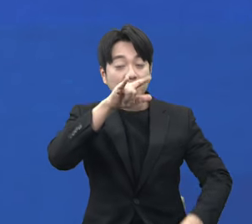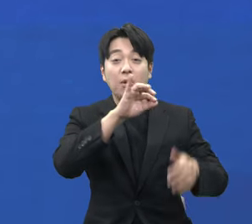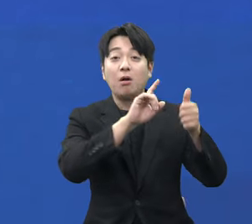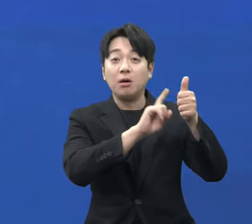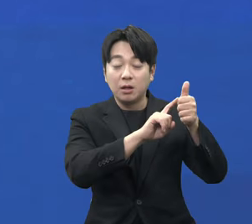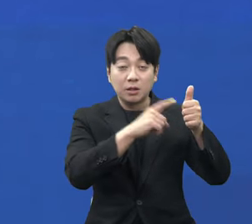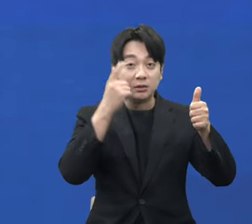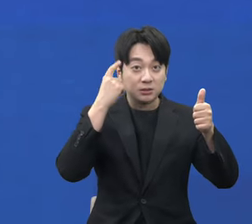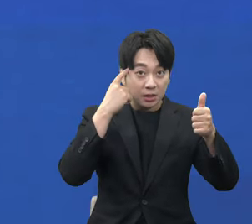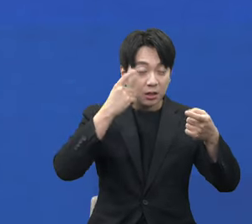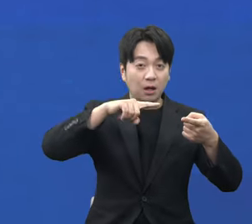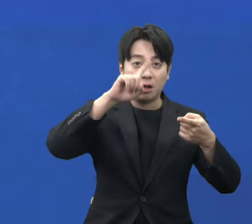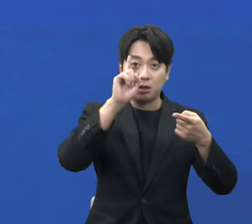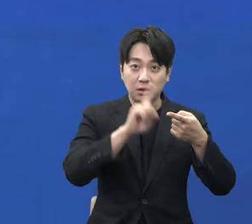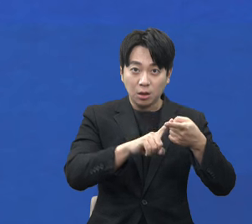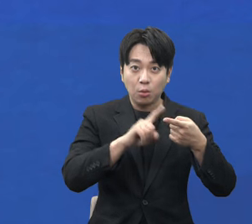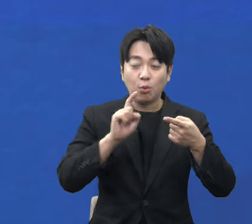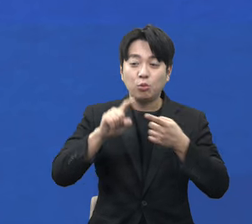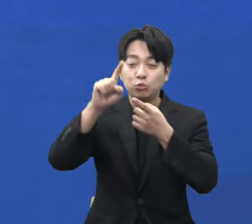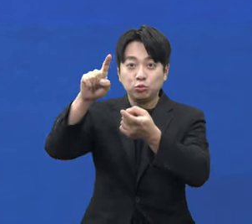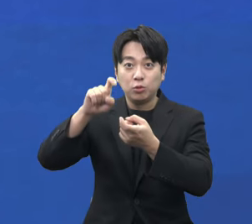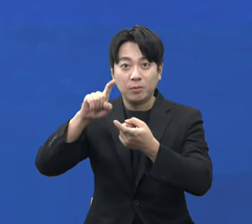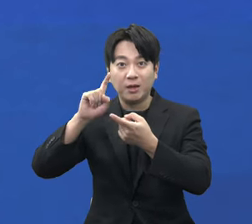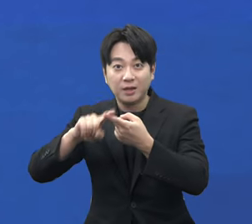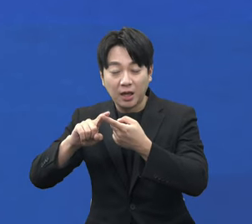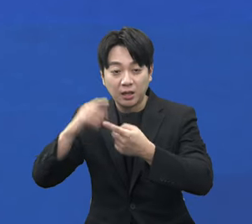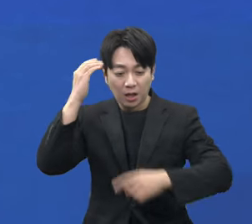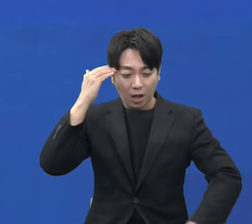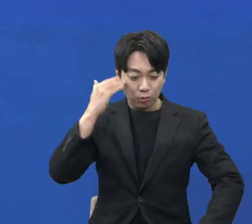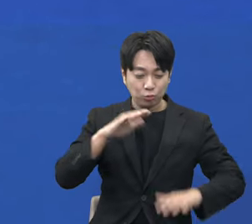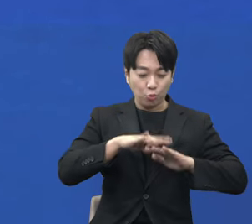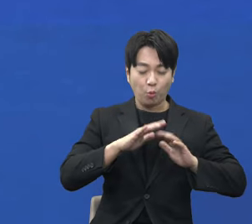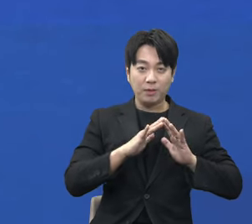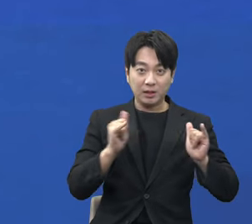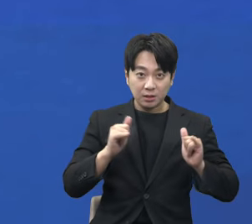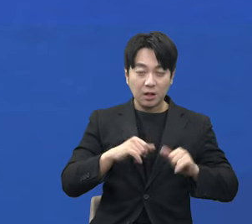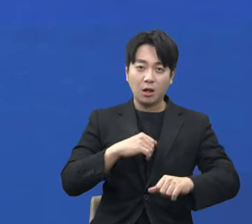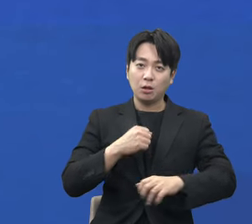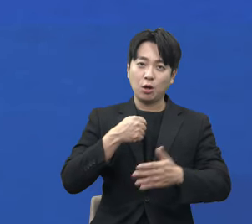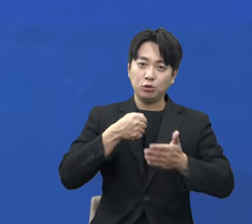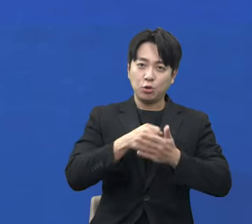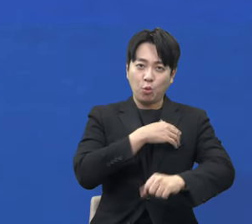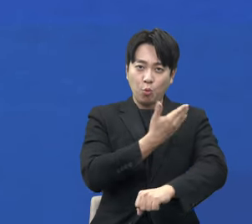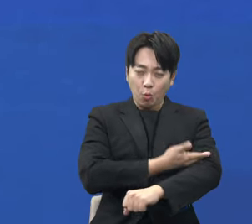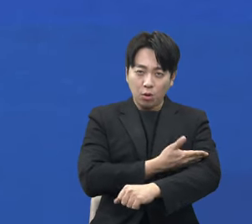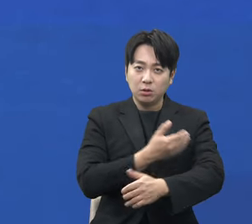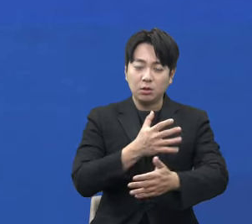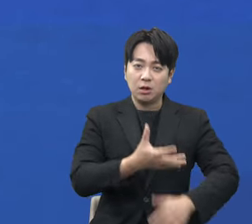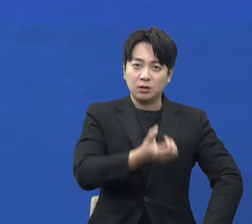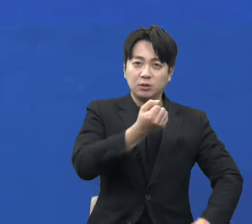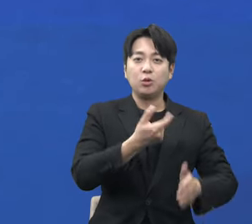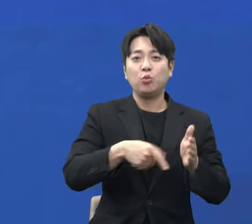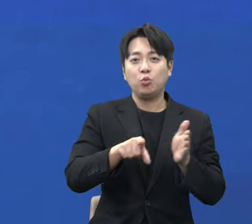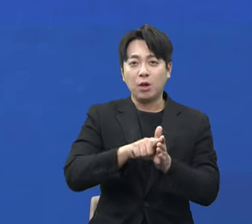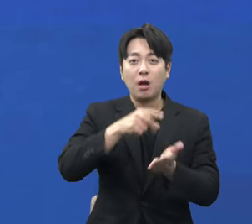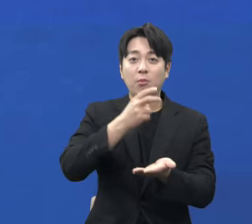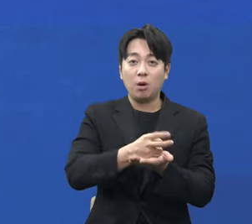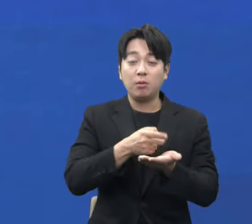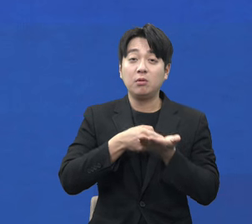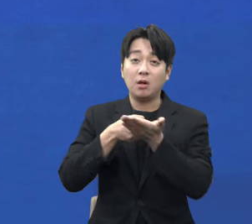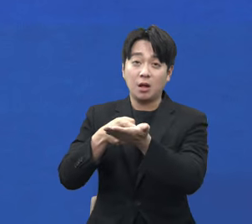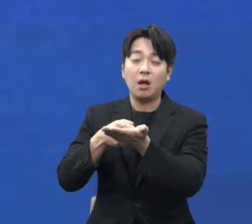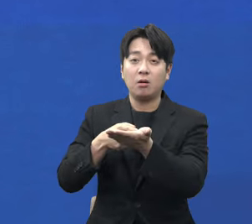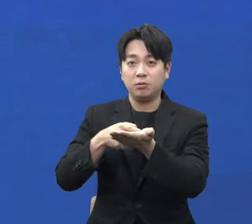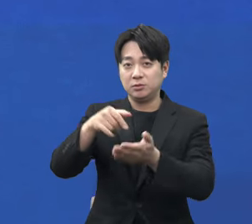목소리가 반영되고 결정권을 가질 수 있는 법안을 준비 중입니다. 대박나길 기대하며 농사짓는 농민은